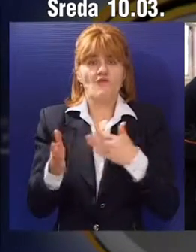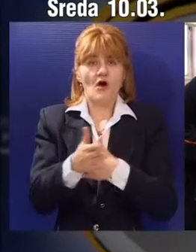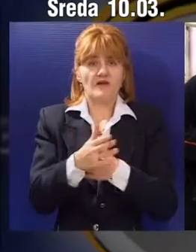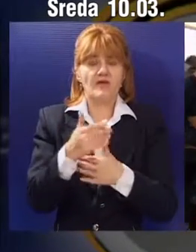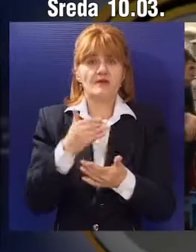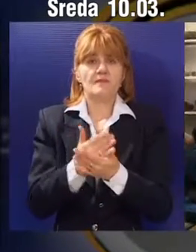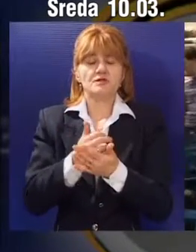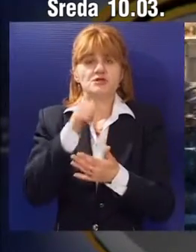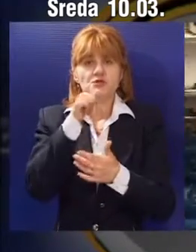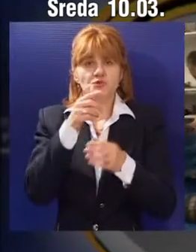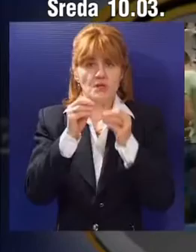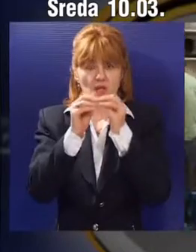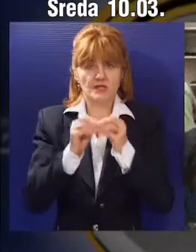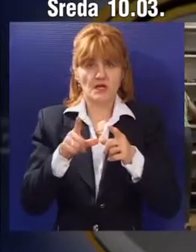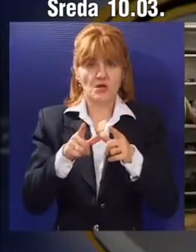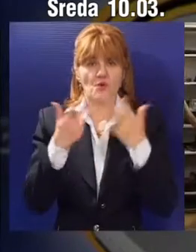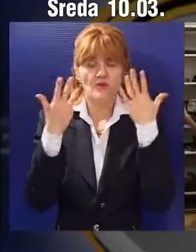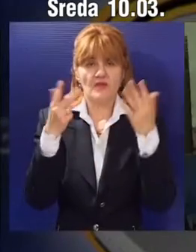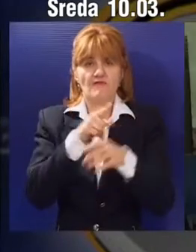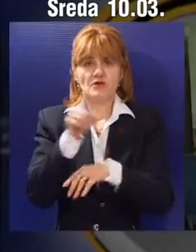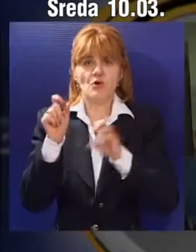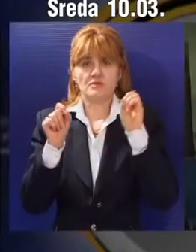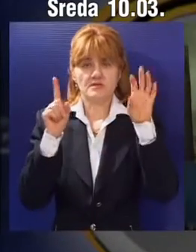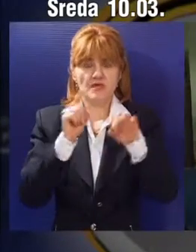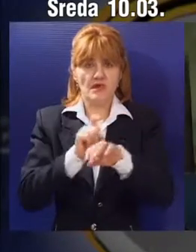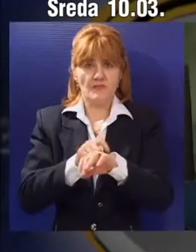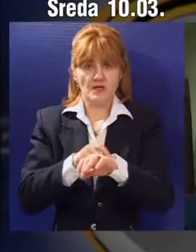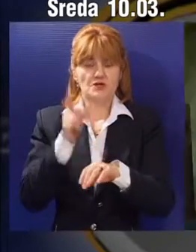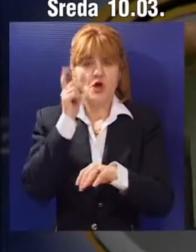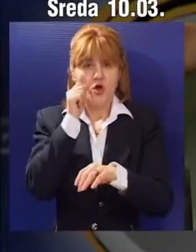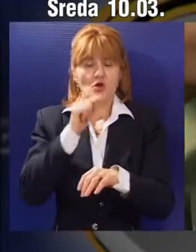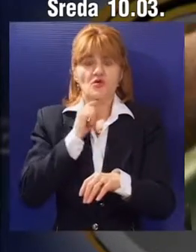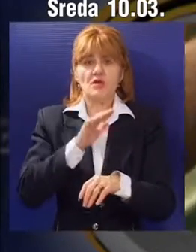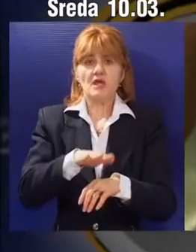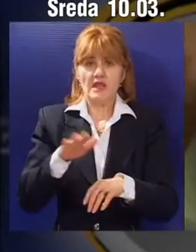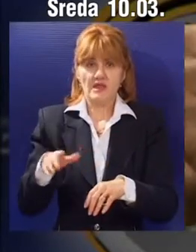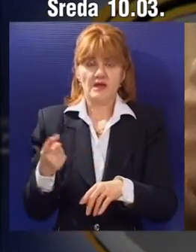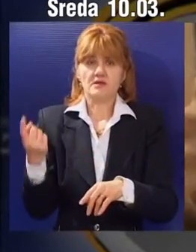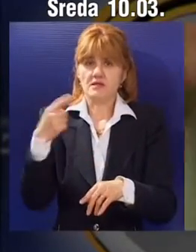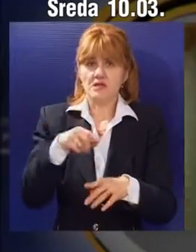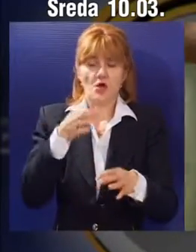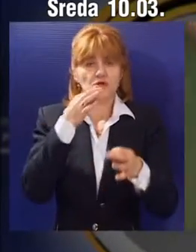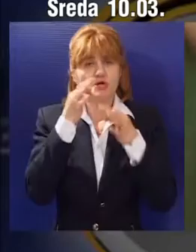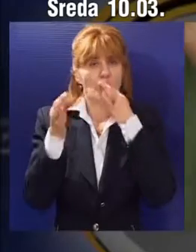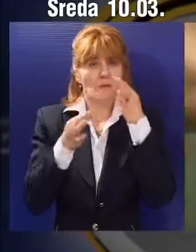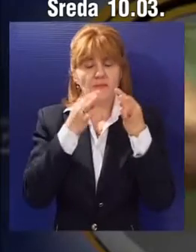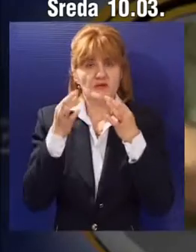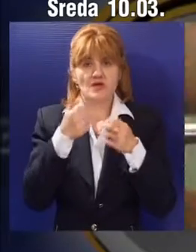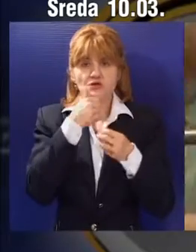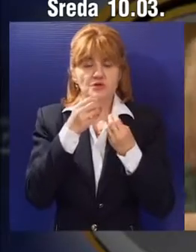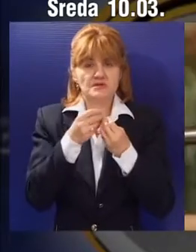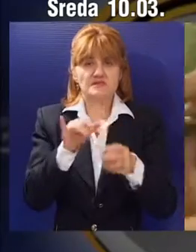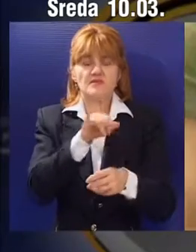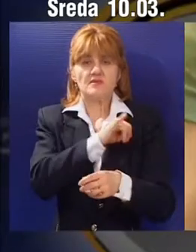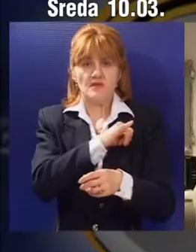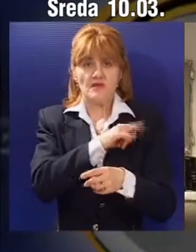biće organizovani sutra u vremenu od 9 do 17 časova. Roditelji zajedno sa decom mogu da dođu, raspitaju se smerovima i